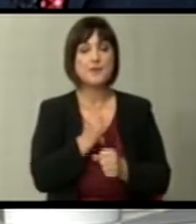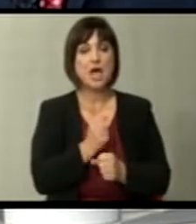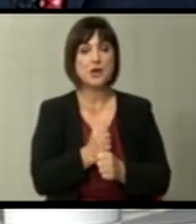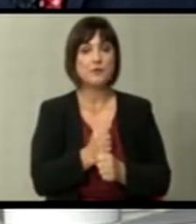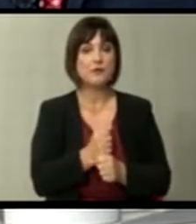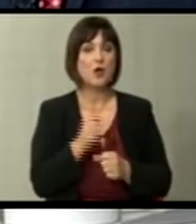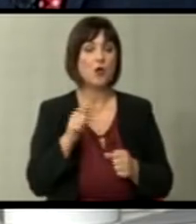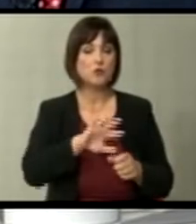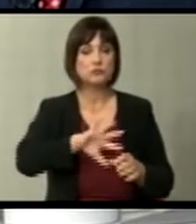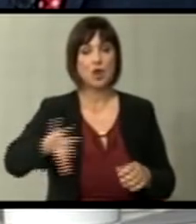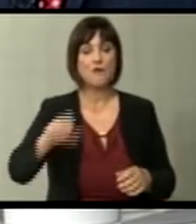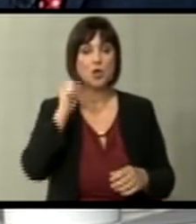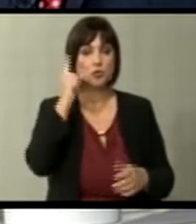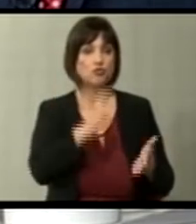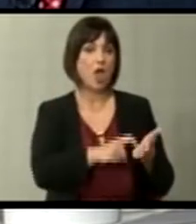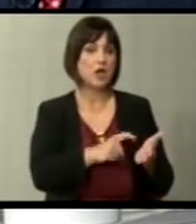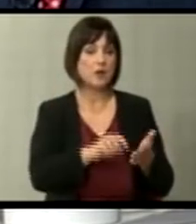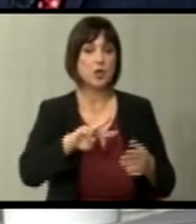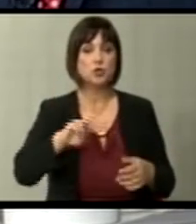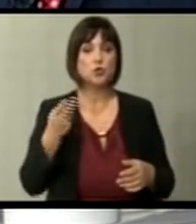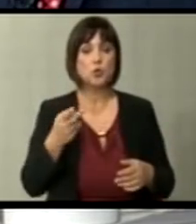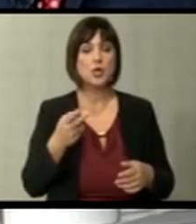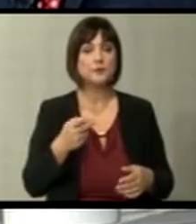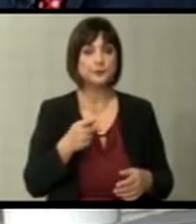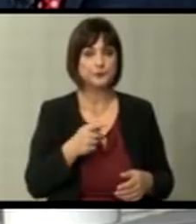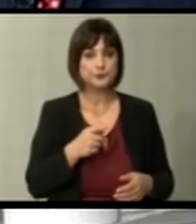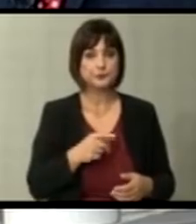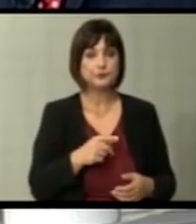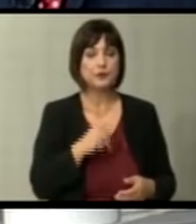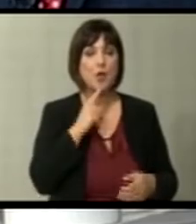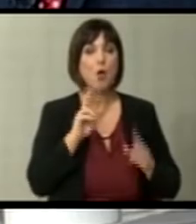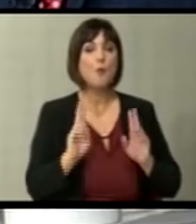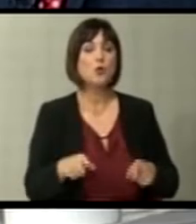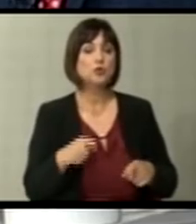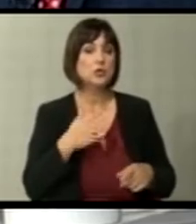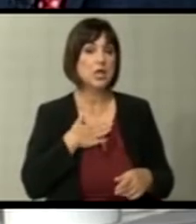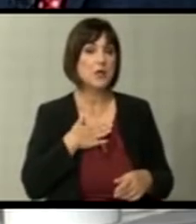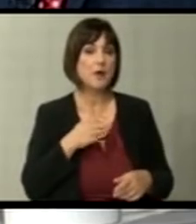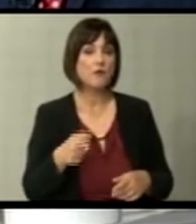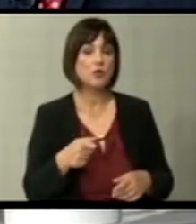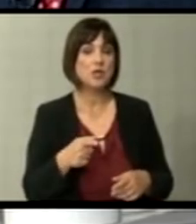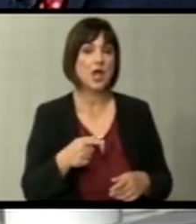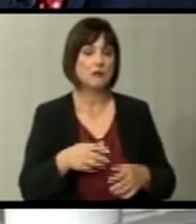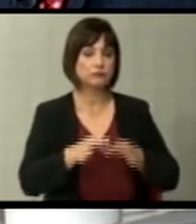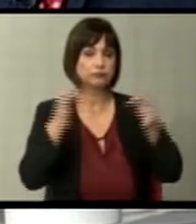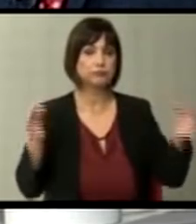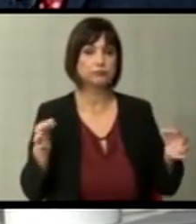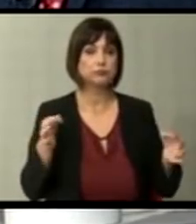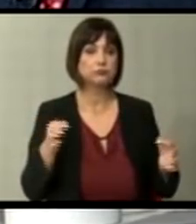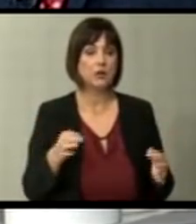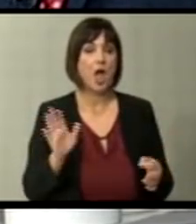го тргам настрана случајот рекет и други за кој можеби ќе испаднат на виделина ако